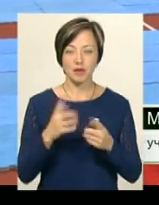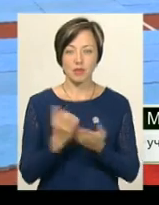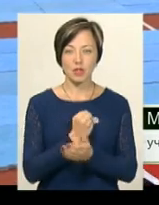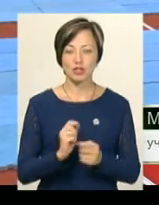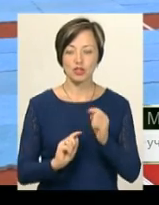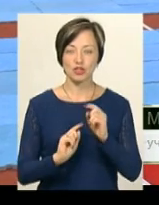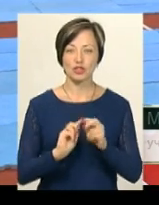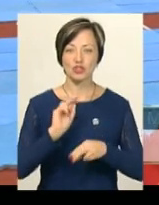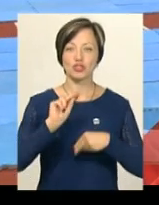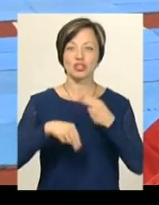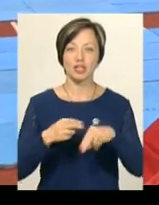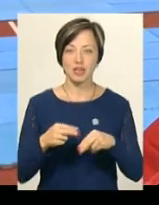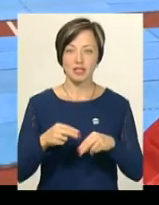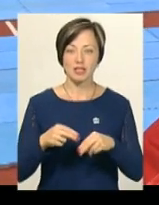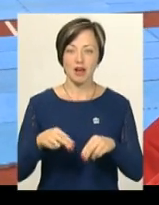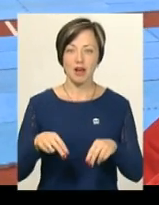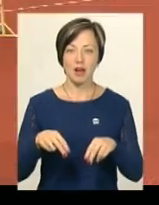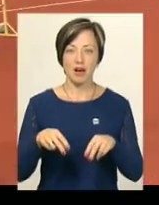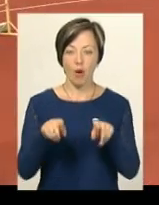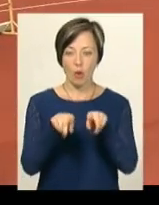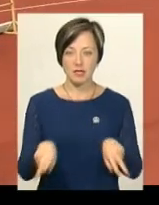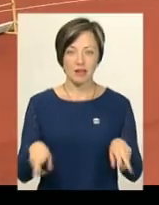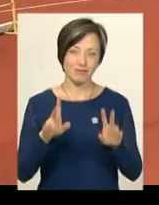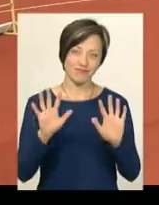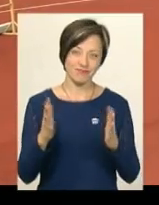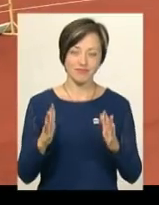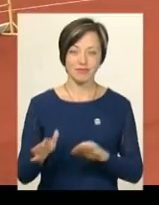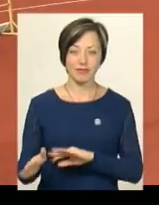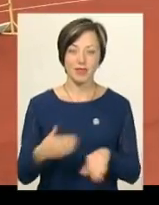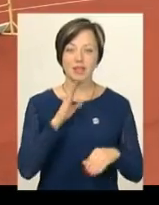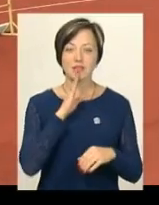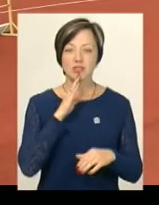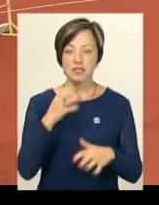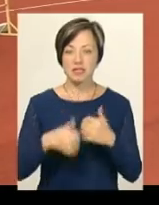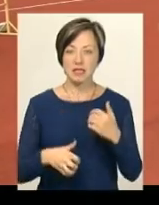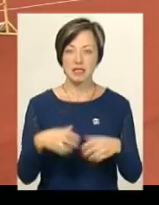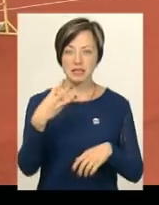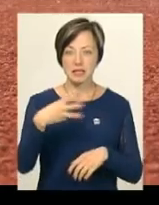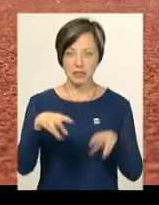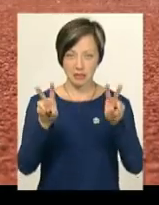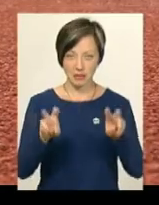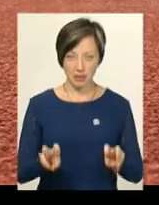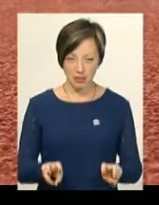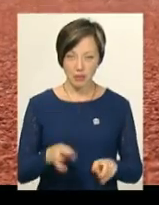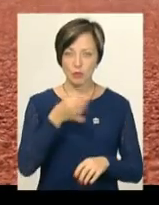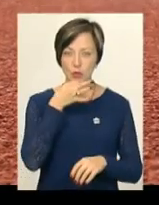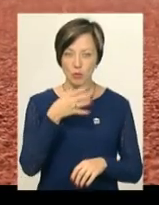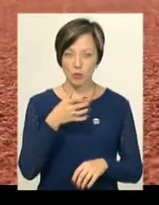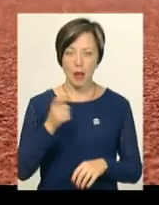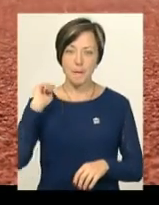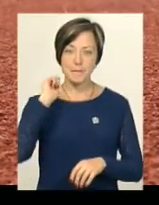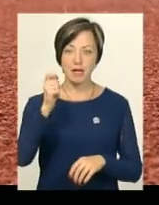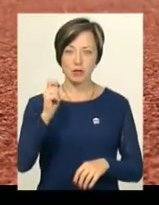козла, через козла теж не дуже. Дівчатам колегію з-поміж 30 нових спортивних модулів, кажуть, сподобалися